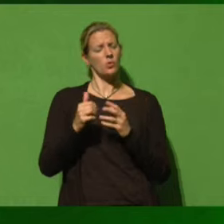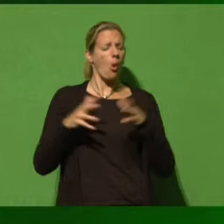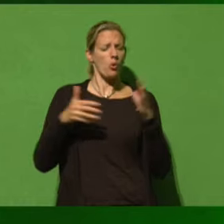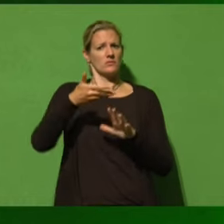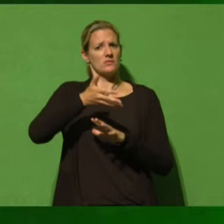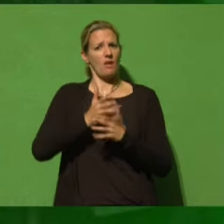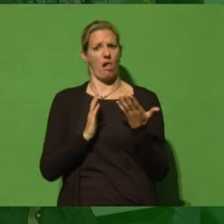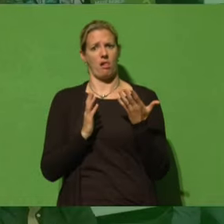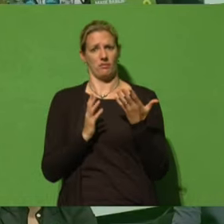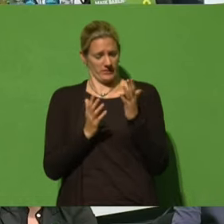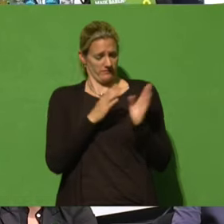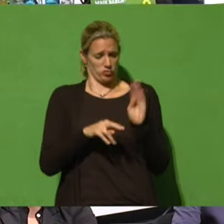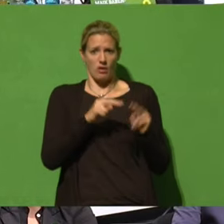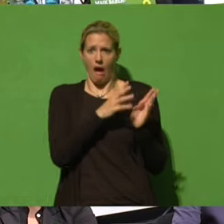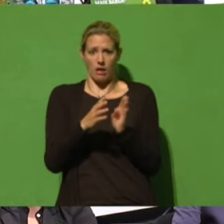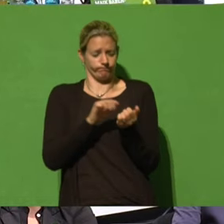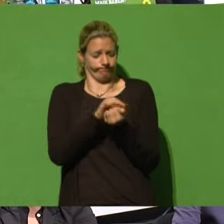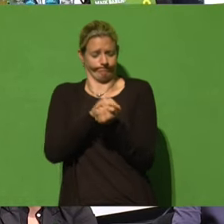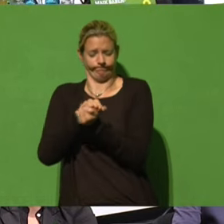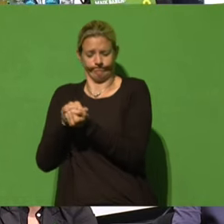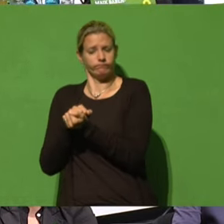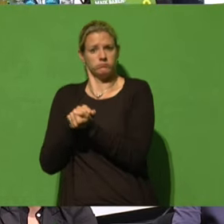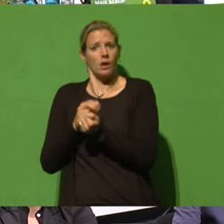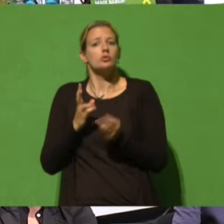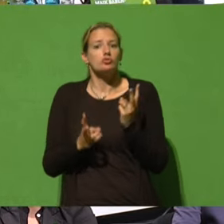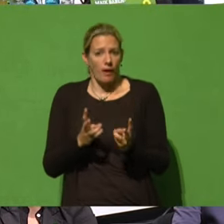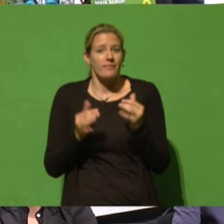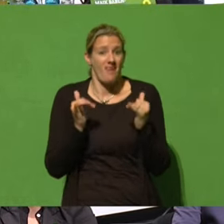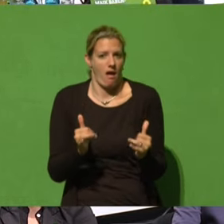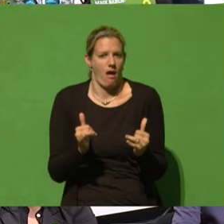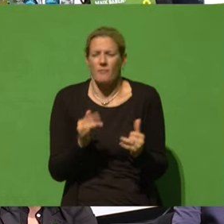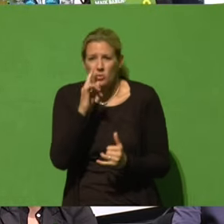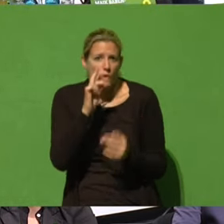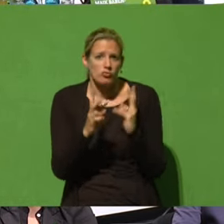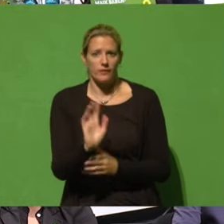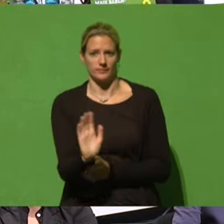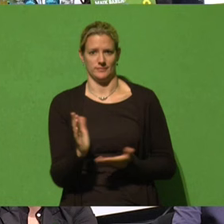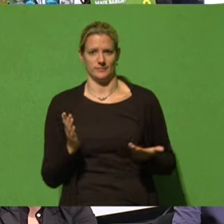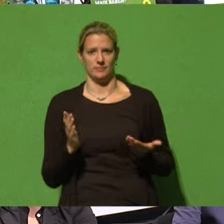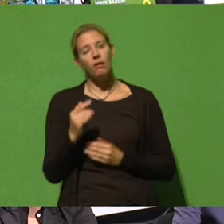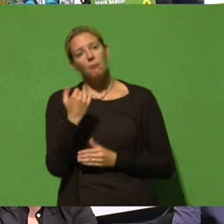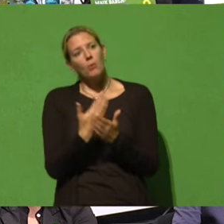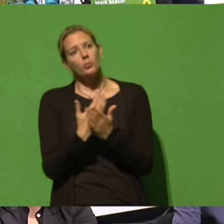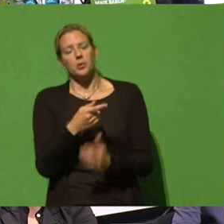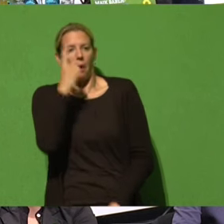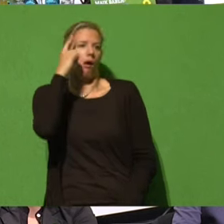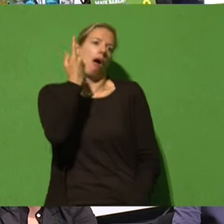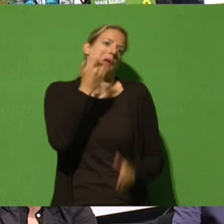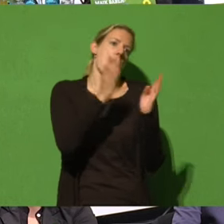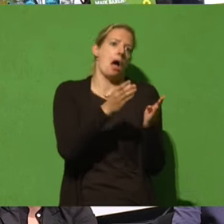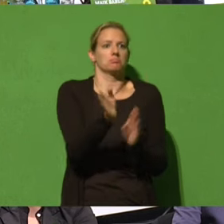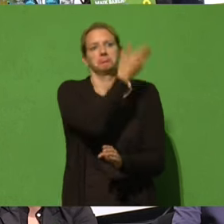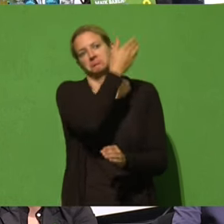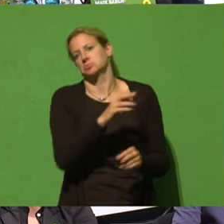es geht da um viel, viel mehr. Was da immer unterschätzt wird, es geht nicht darum, dass die eine oder andere Art ausstirbt, sondern die